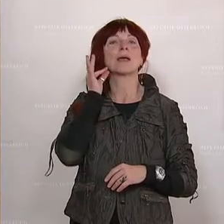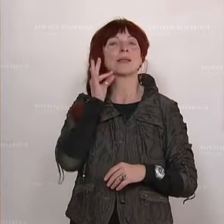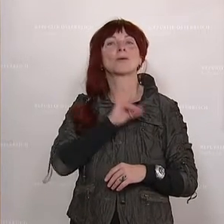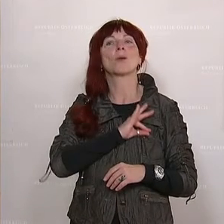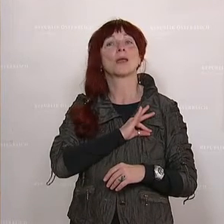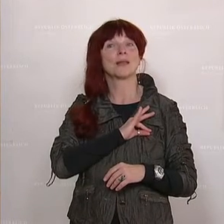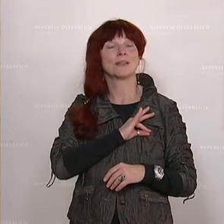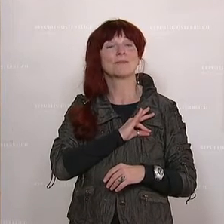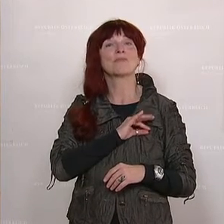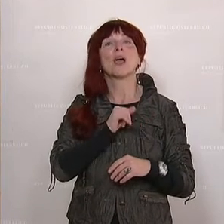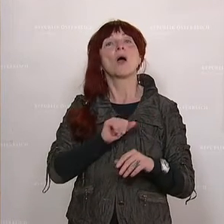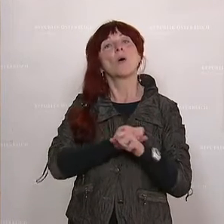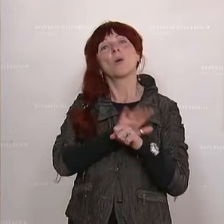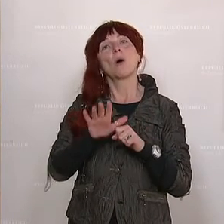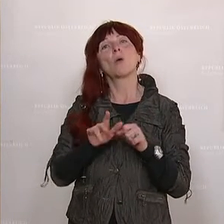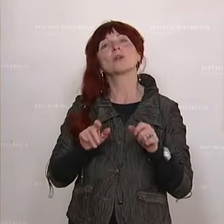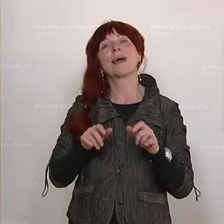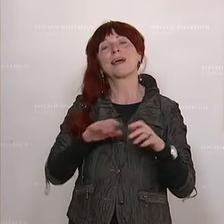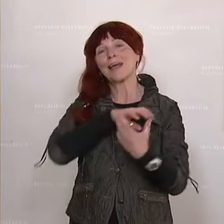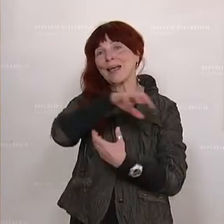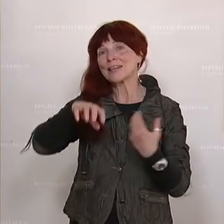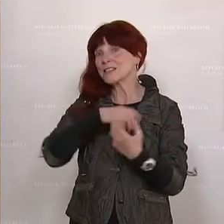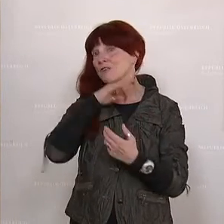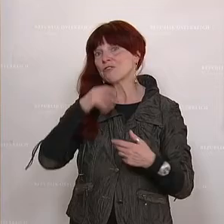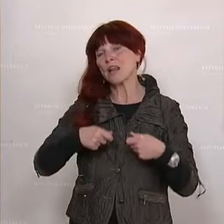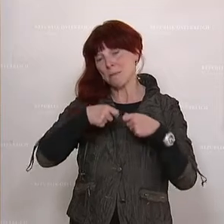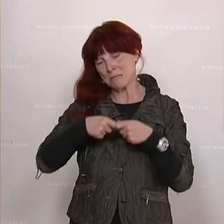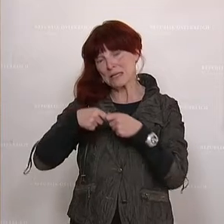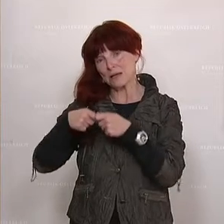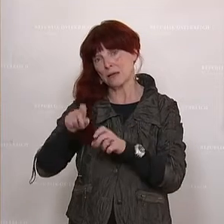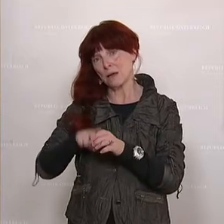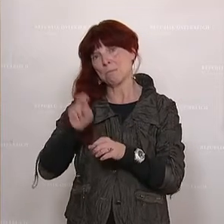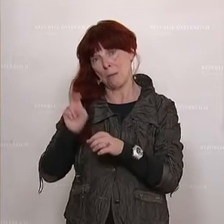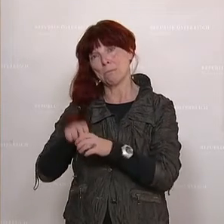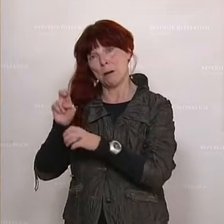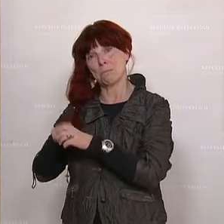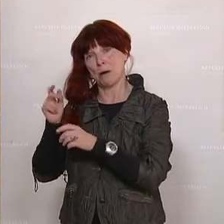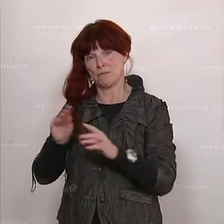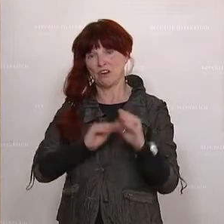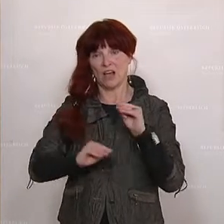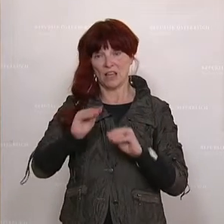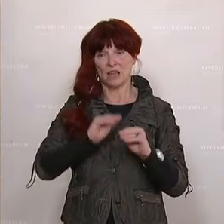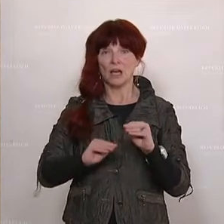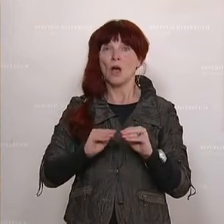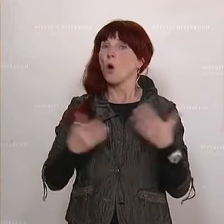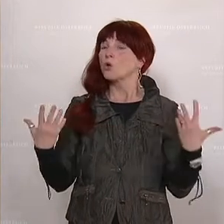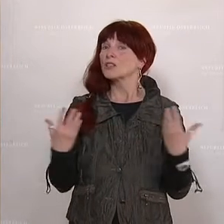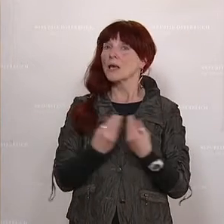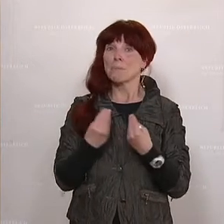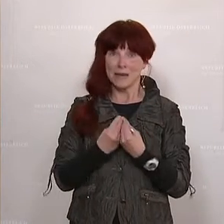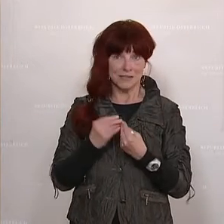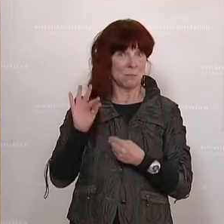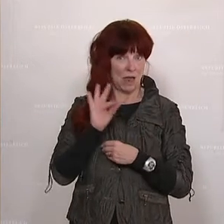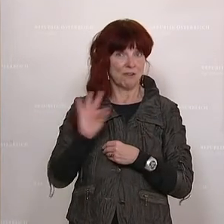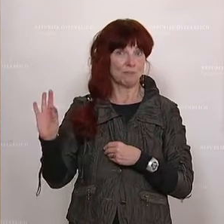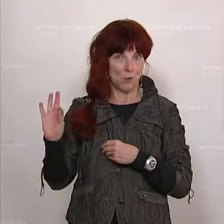haben in der Corona-Krise sicherlich viele Mitglieder auch in den Vereinen verloren. Wir haben gemeinsam, und da bin ich auch dankbar, auch der FPÖ, dass sie dazu gestimmt haben,